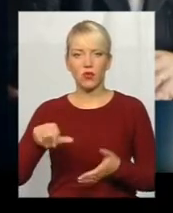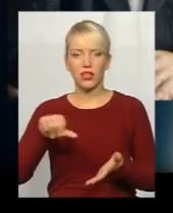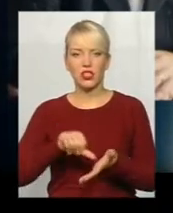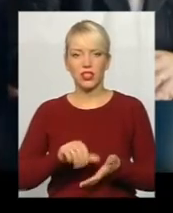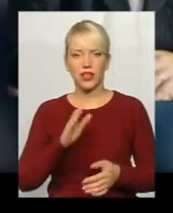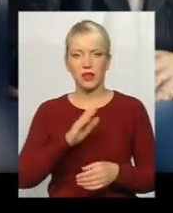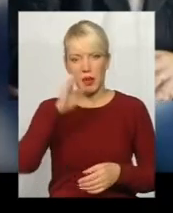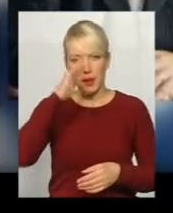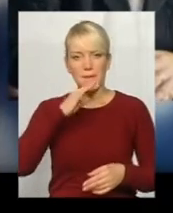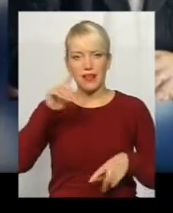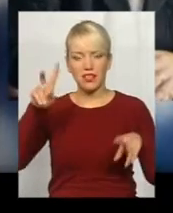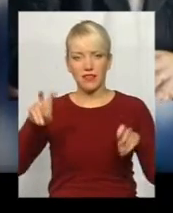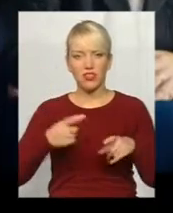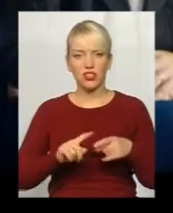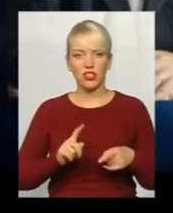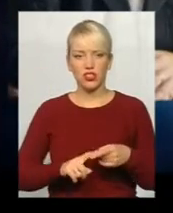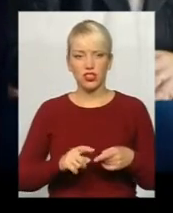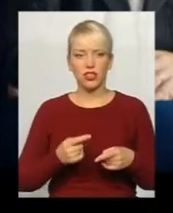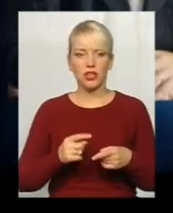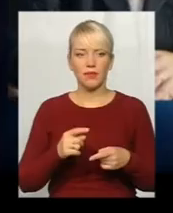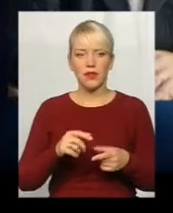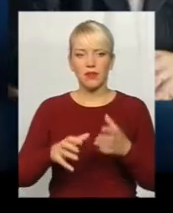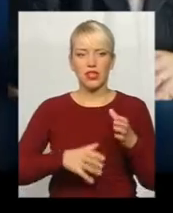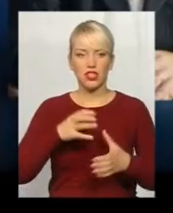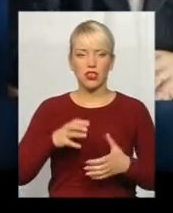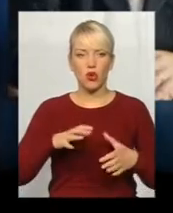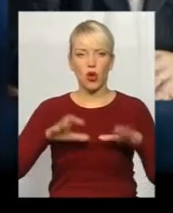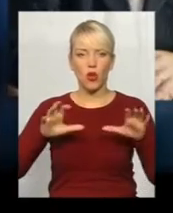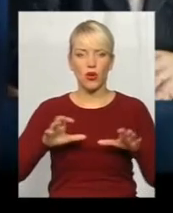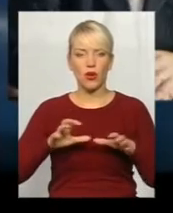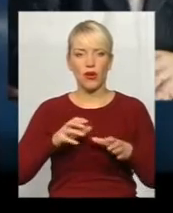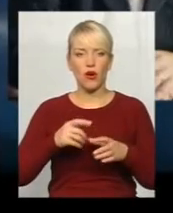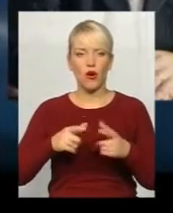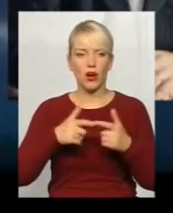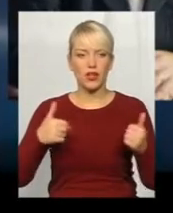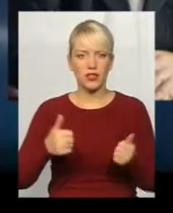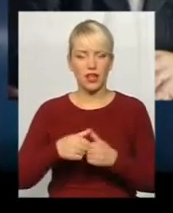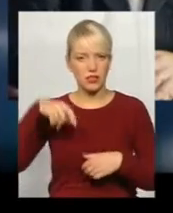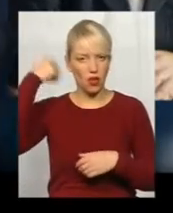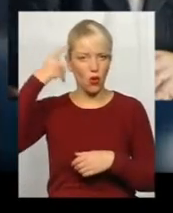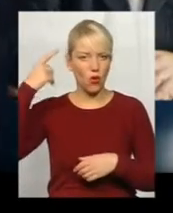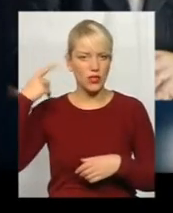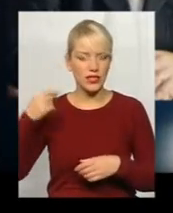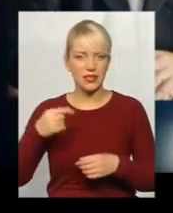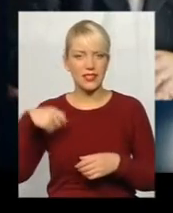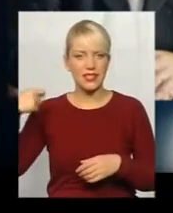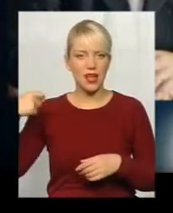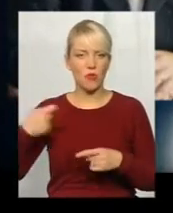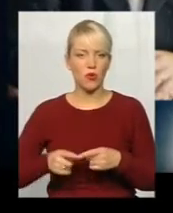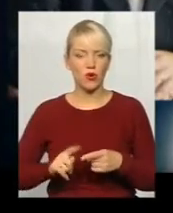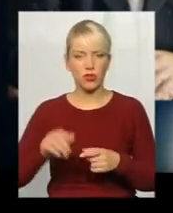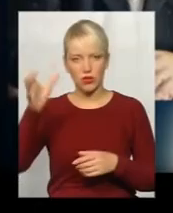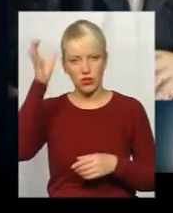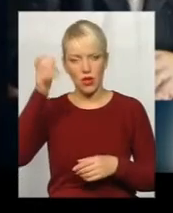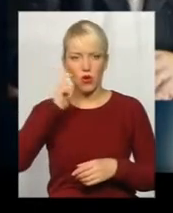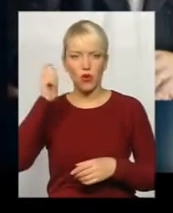В.О. Батьківщина. Отоман Славуцької паланки. Міжнародної громадської організації «Козацтво Запорозьке». Усвіта. Український інститут